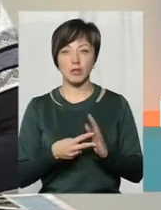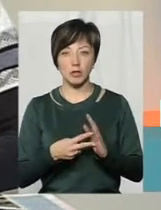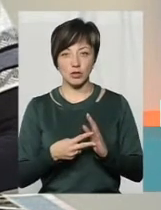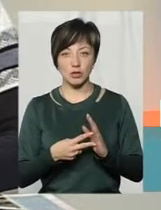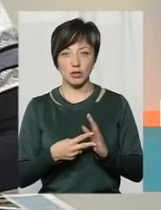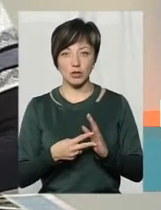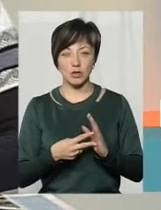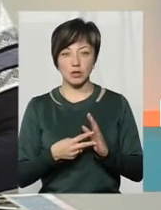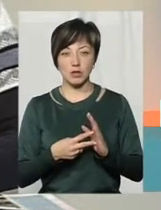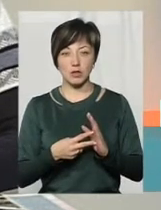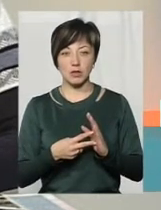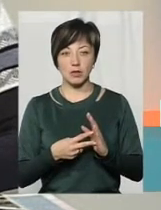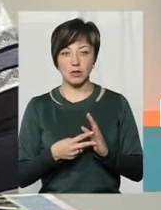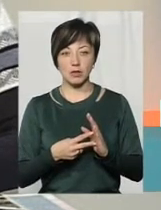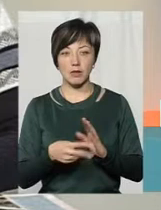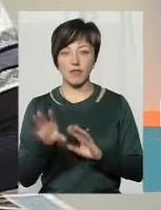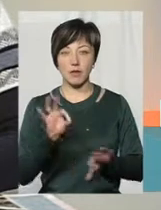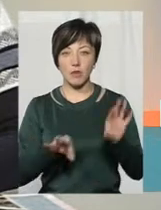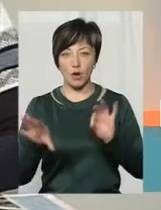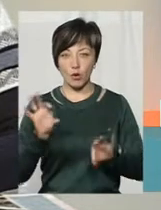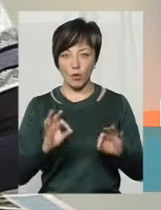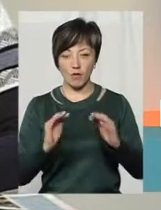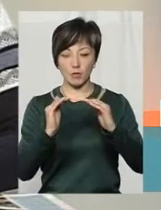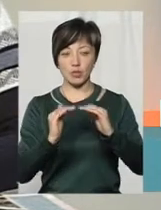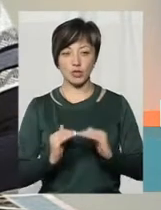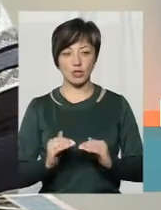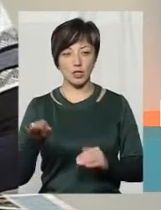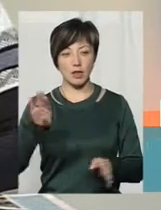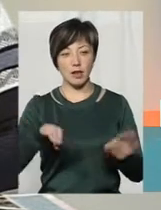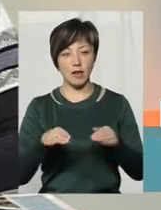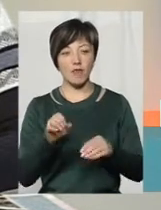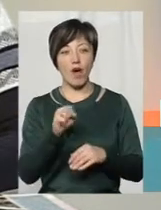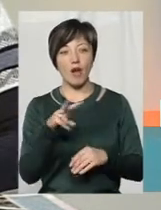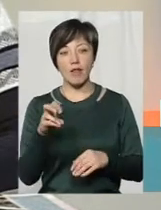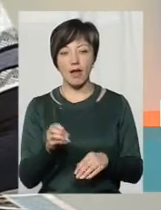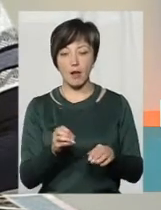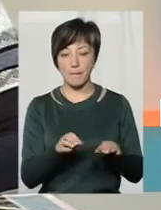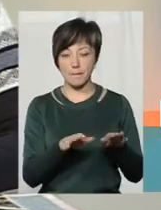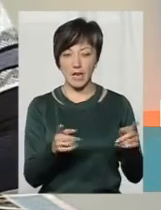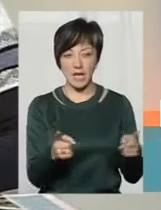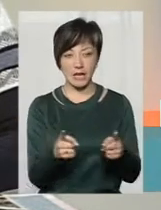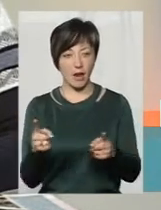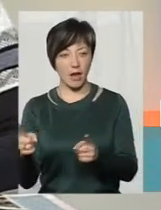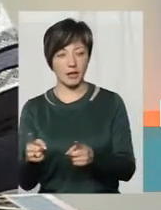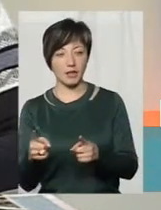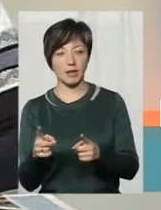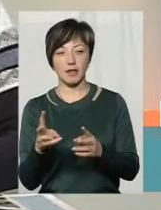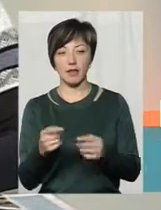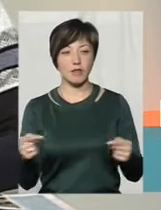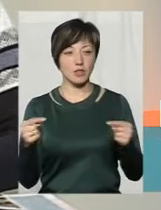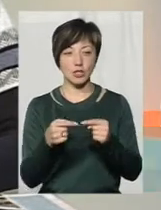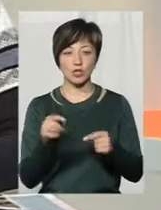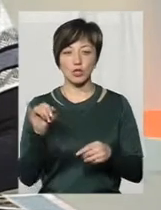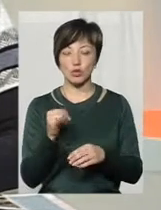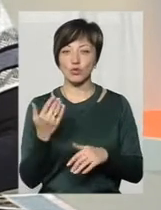виборкове, це пониження рельєфу, все, але ділянки не визначені,